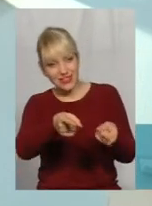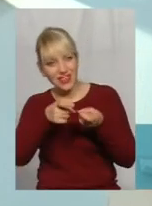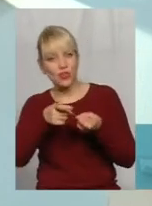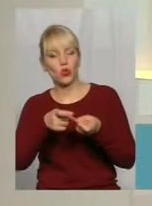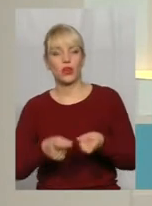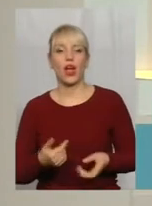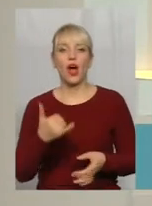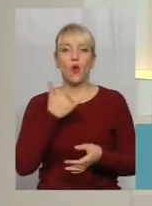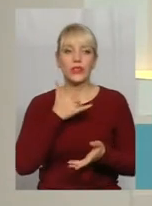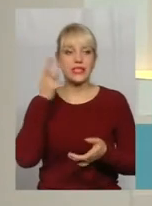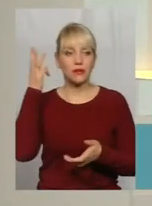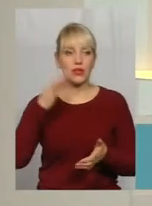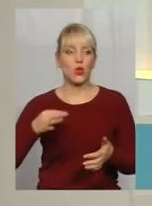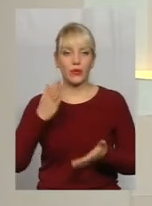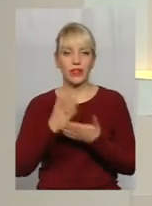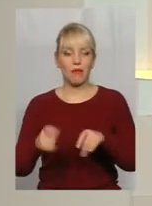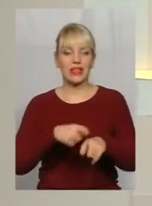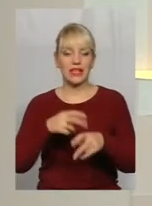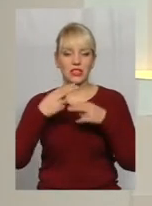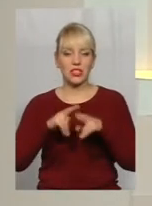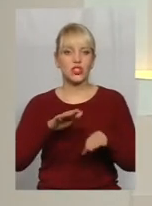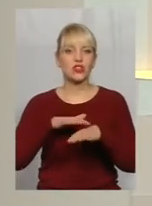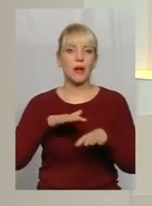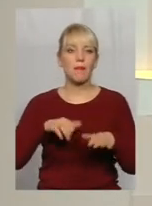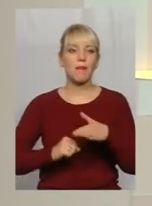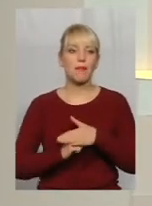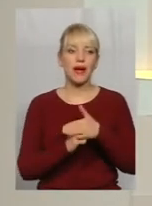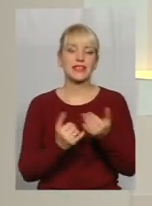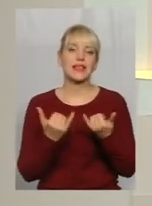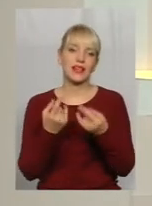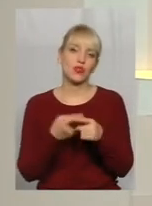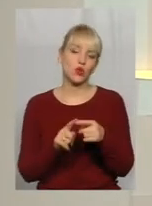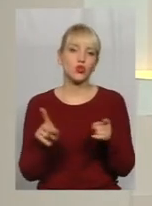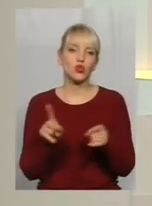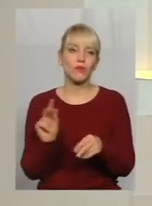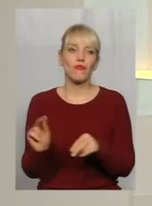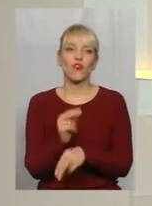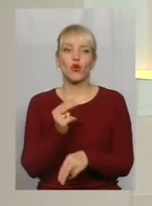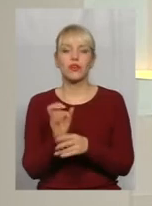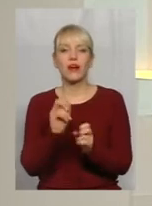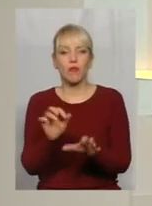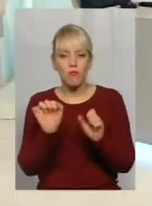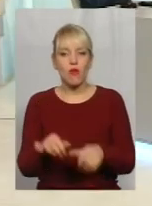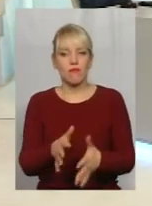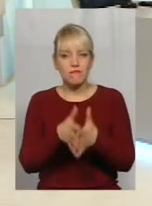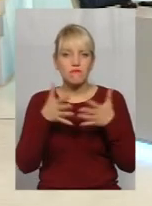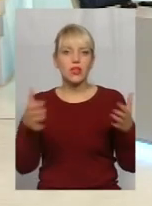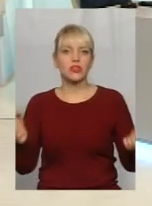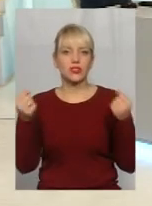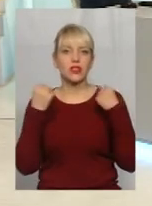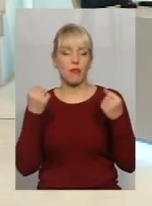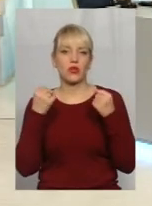нас, в Минницькій області, є матеріальна технічна база для того, щоб все ж таки виховувати якомога більше спортсменів, які